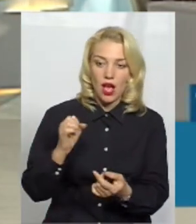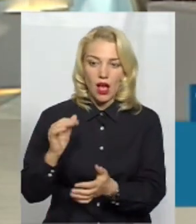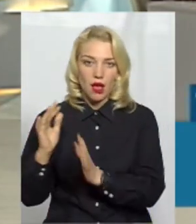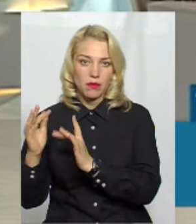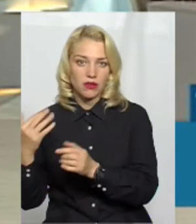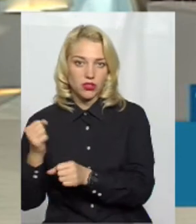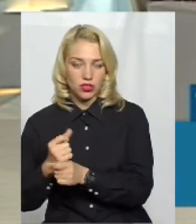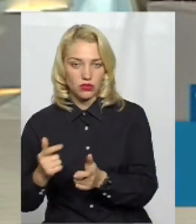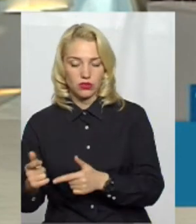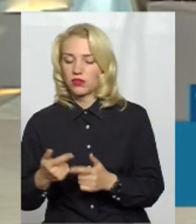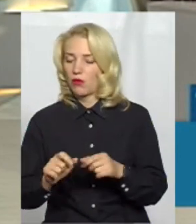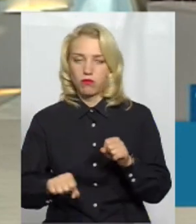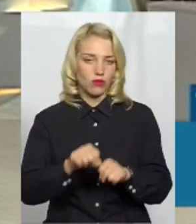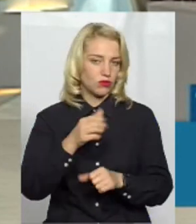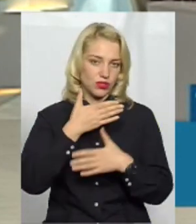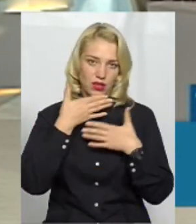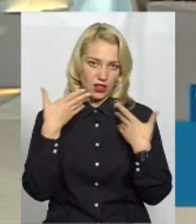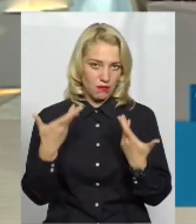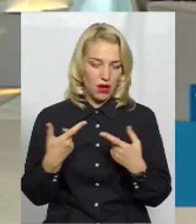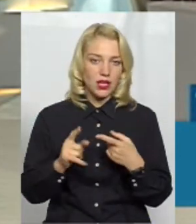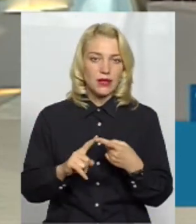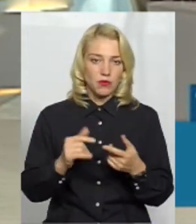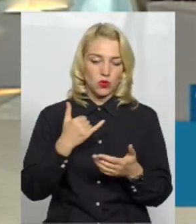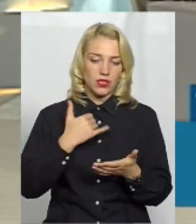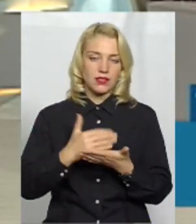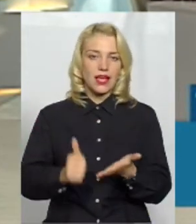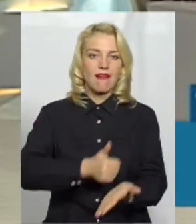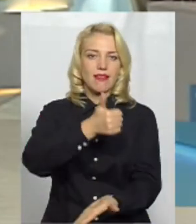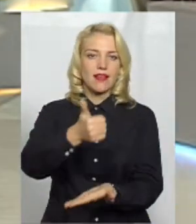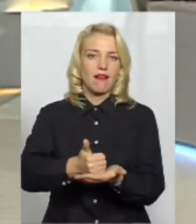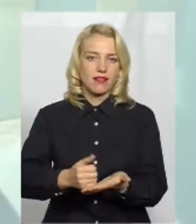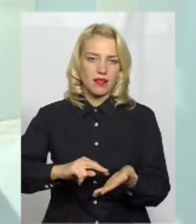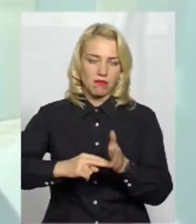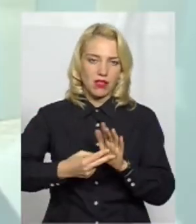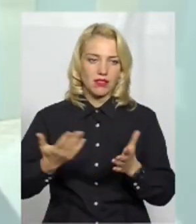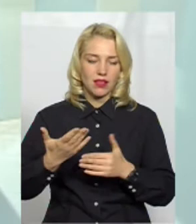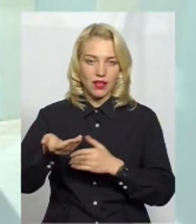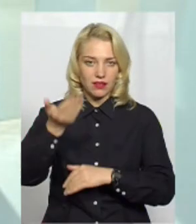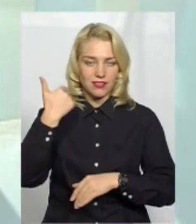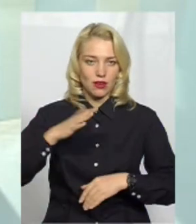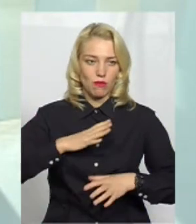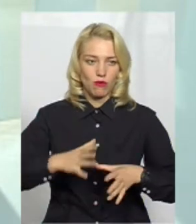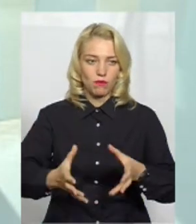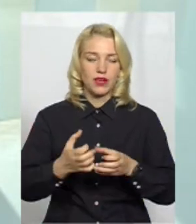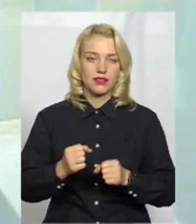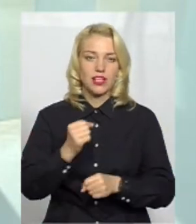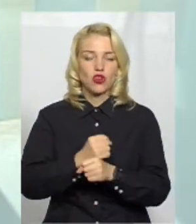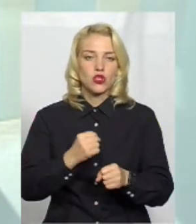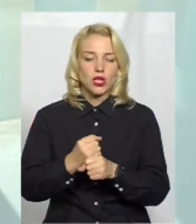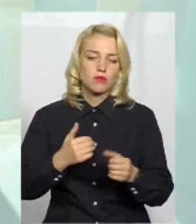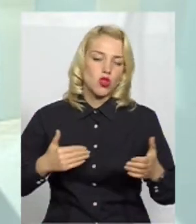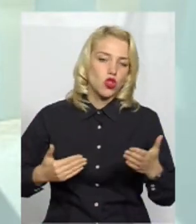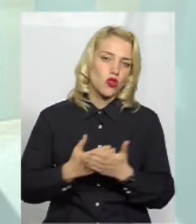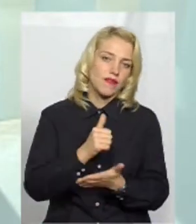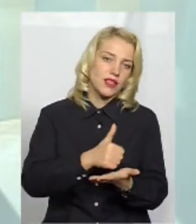порушенням, звичайно, це ніяке не порушення, тому що в нас існує генеральний план, який ще був раніше прийнятий і розроблений новий